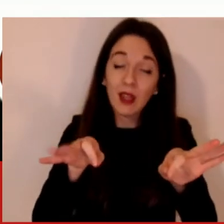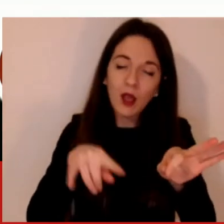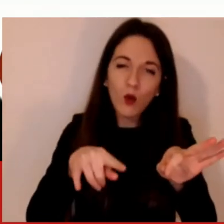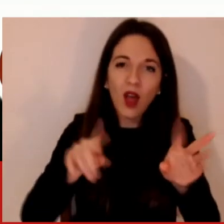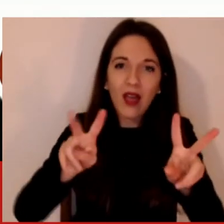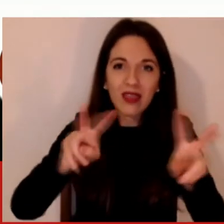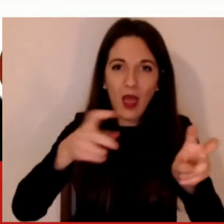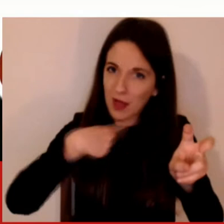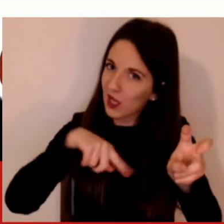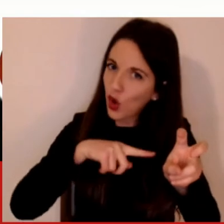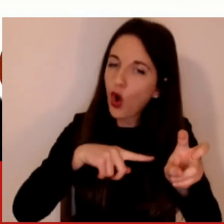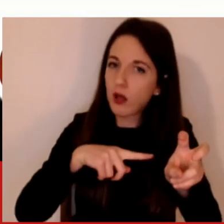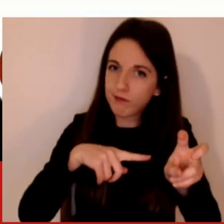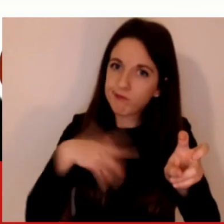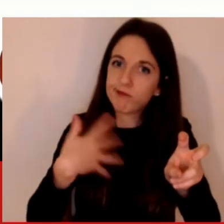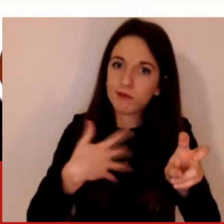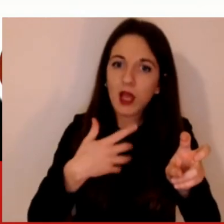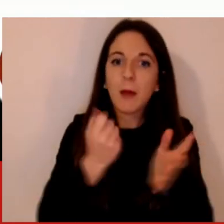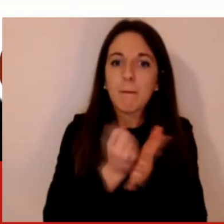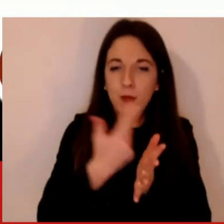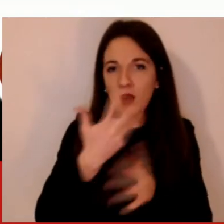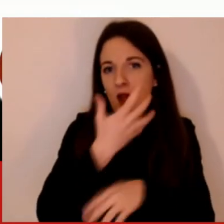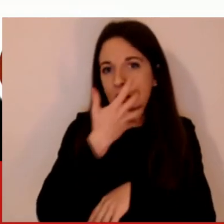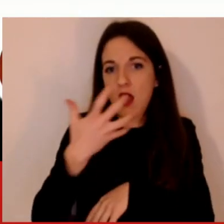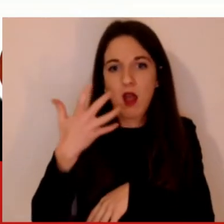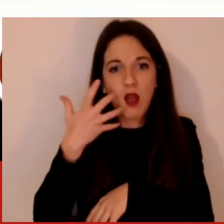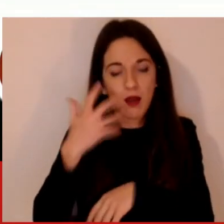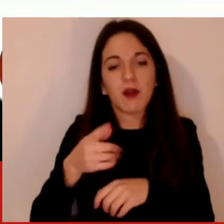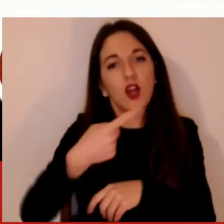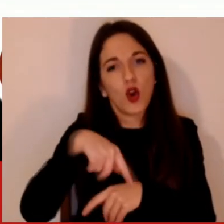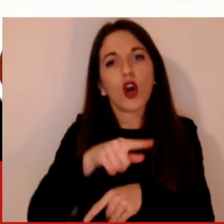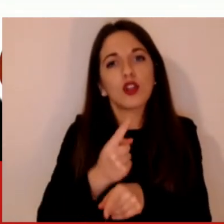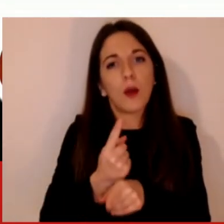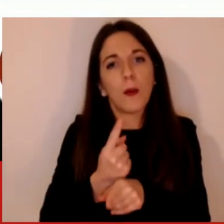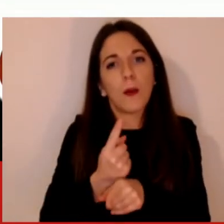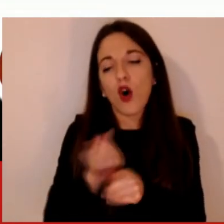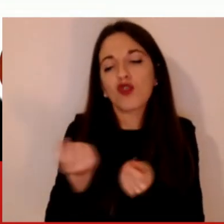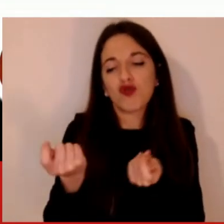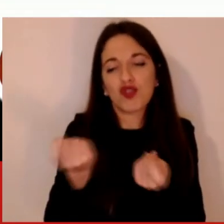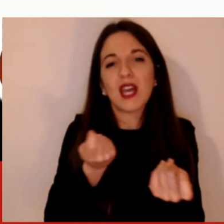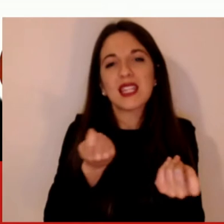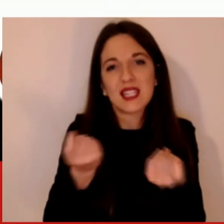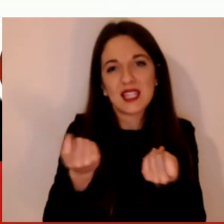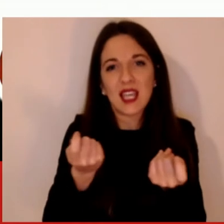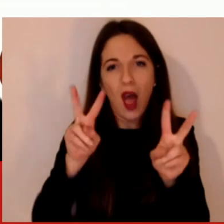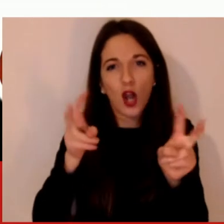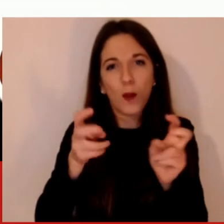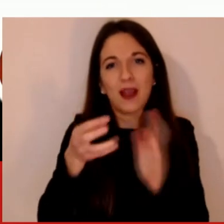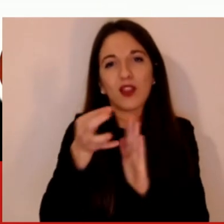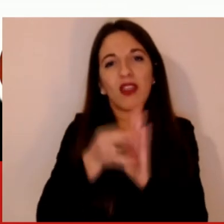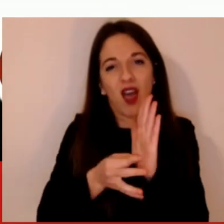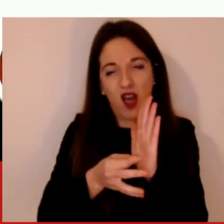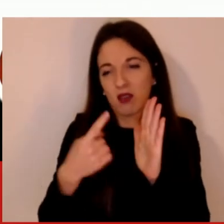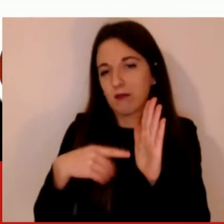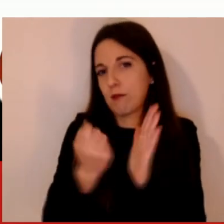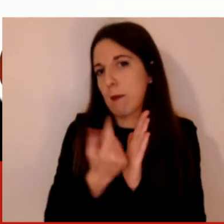investendo moltissimo, continueremo a investire in un tema veramente strategico per il nostro futuro. Quindi penso che